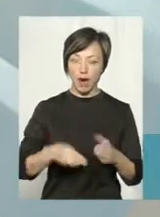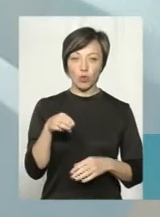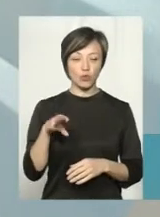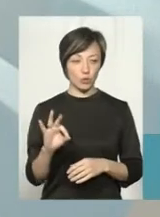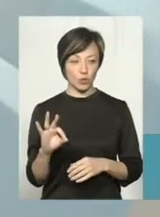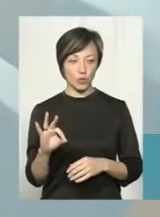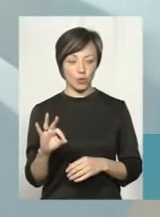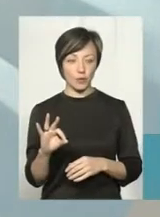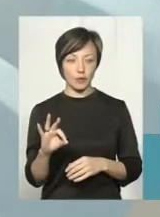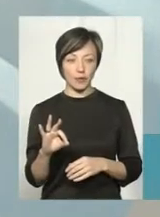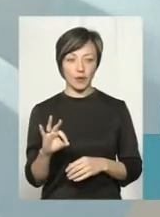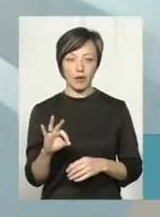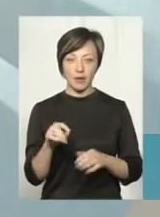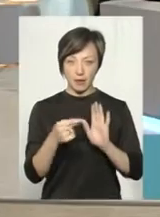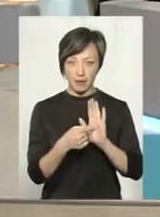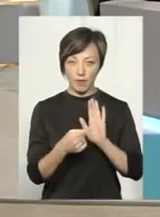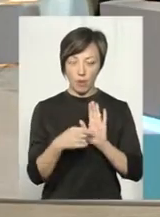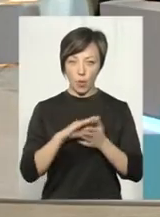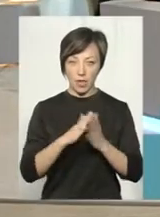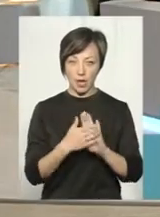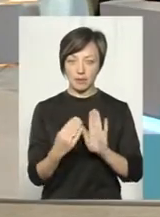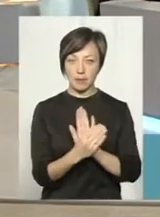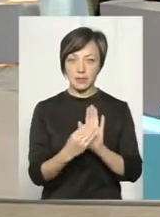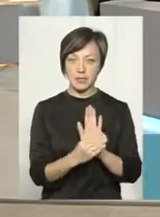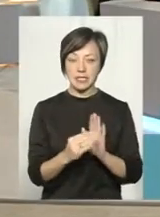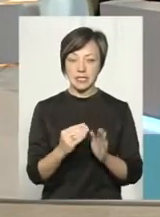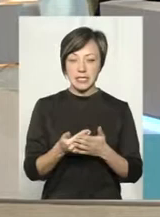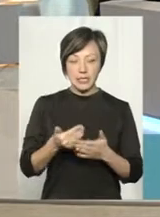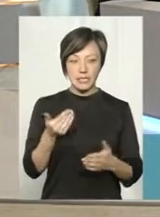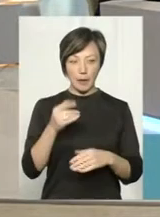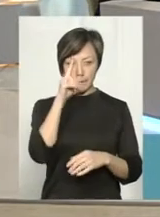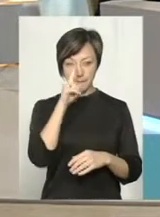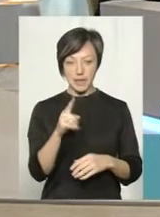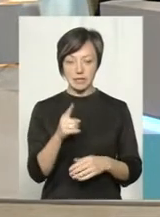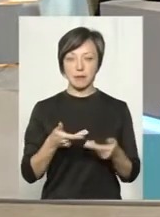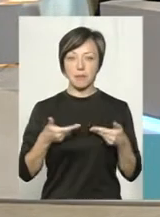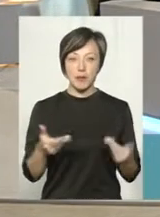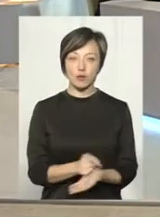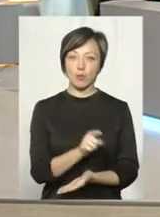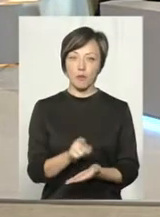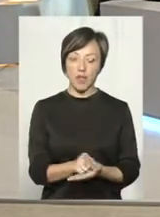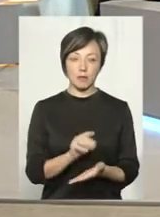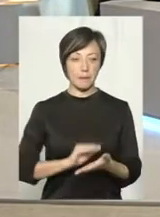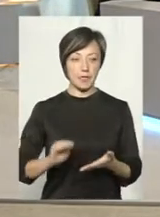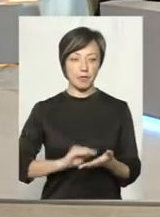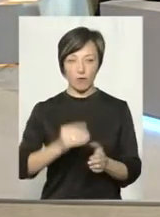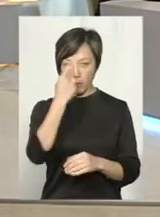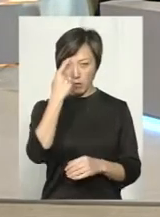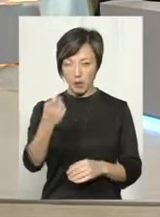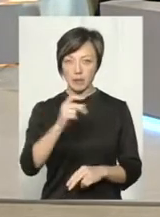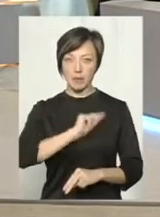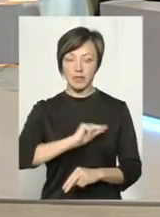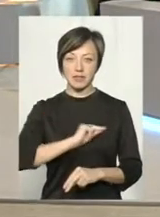в контракті так написано, що за місяць ми зобов'язані письмово попередити